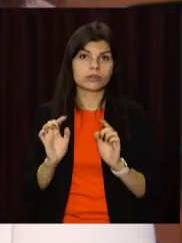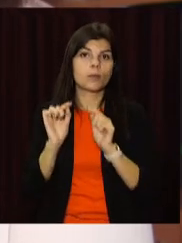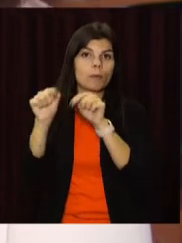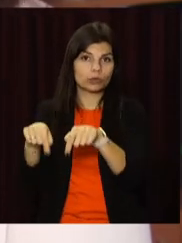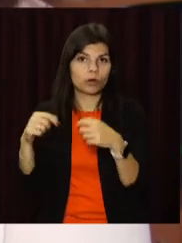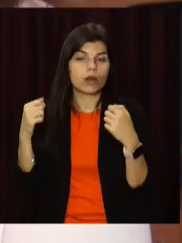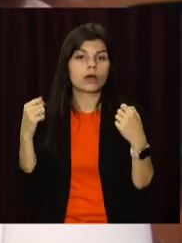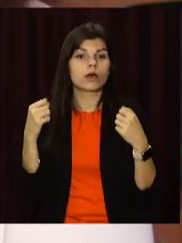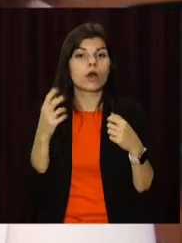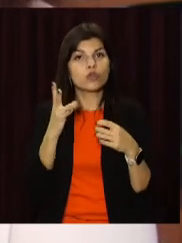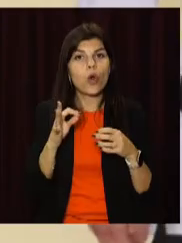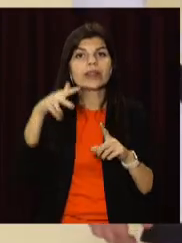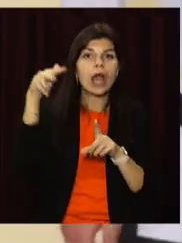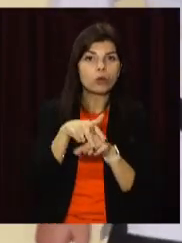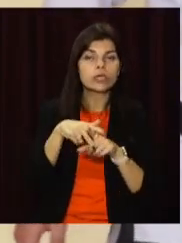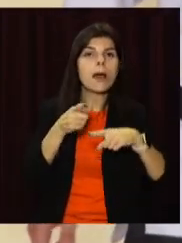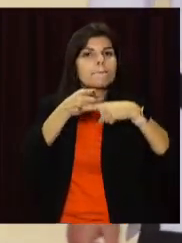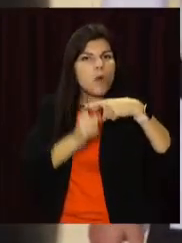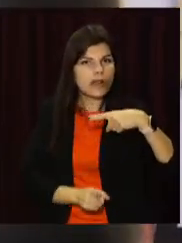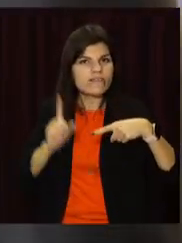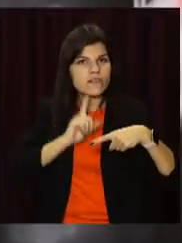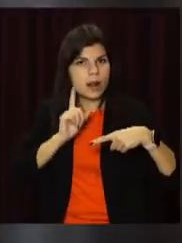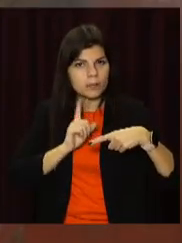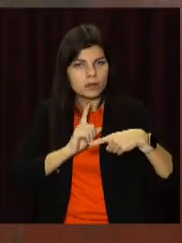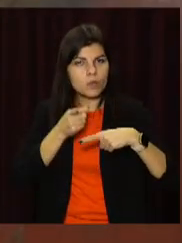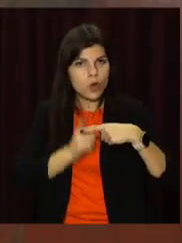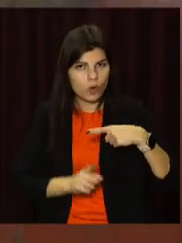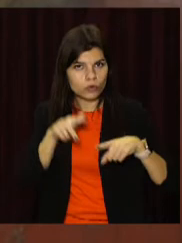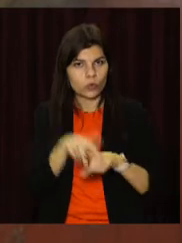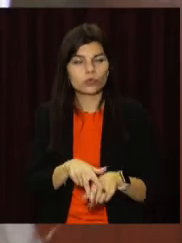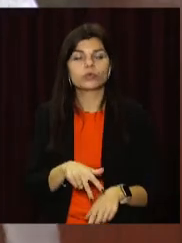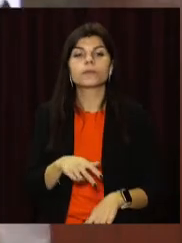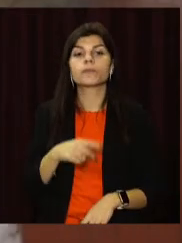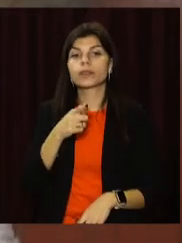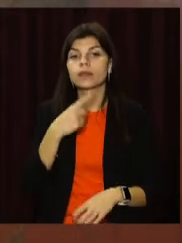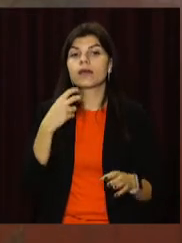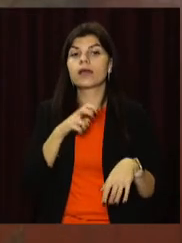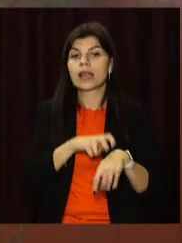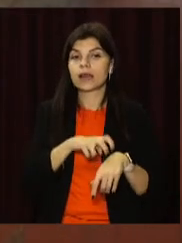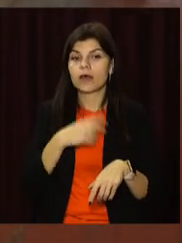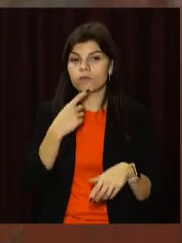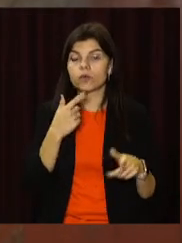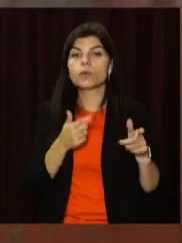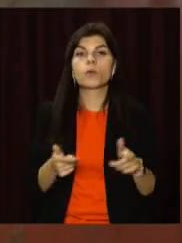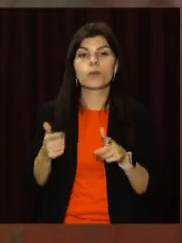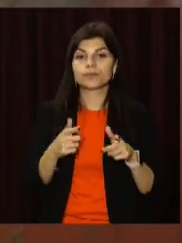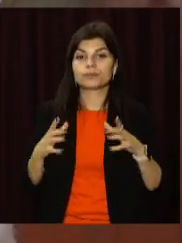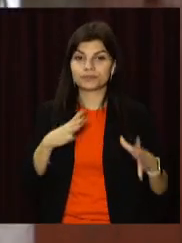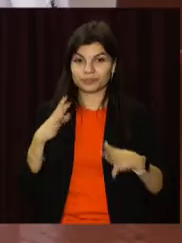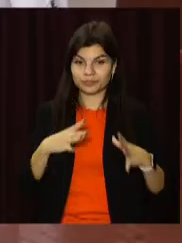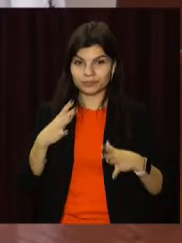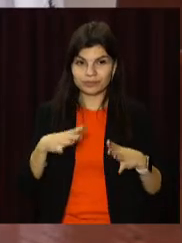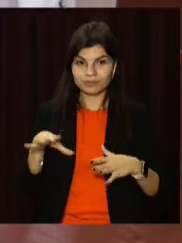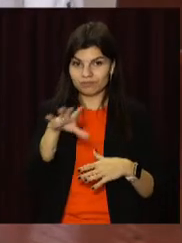тренування з половиною нагрузкою. Найкращий час для вакцинування спортсменів, кажуть лікарі, на початку підготовчого тренувального